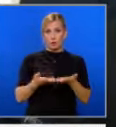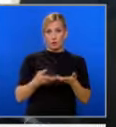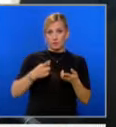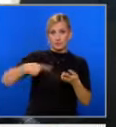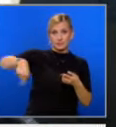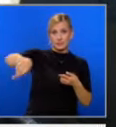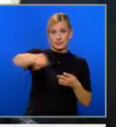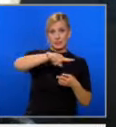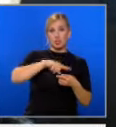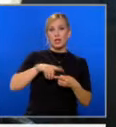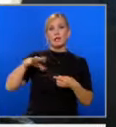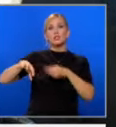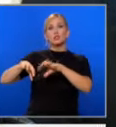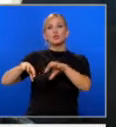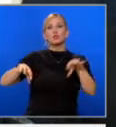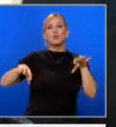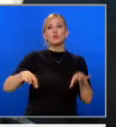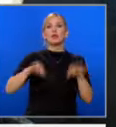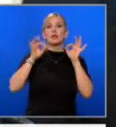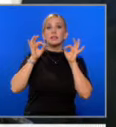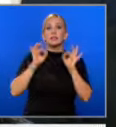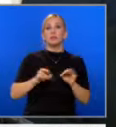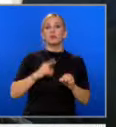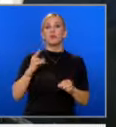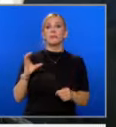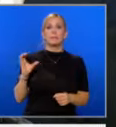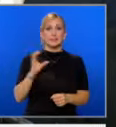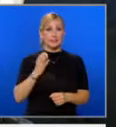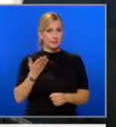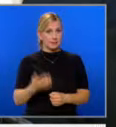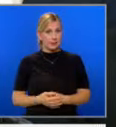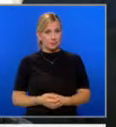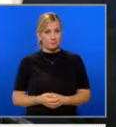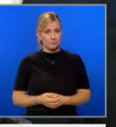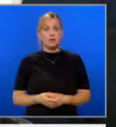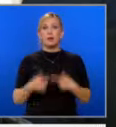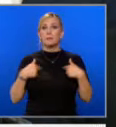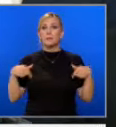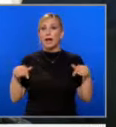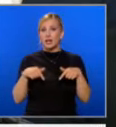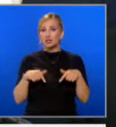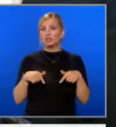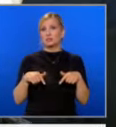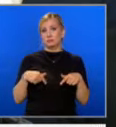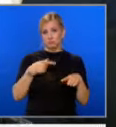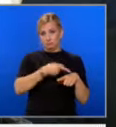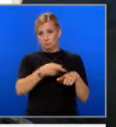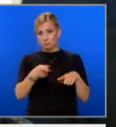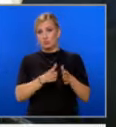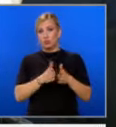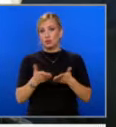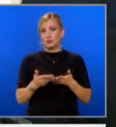всички структури на истинското автентично ДПС, към всички наши чинове и симпатизанти, че